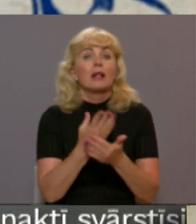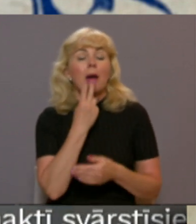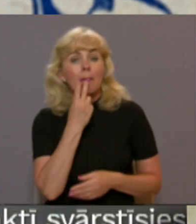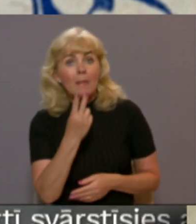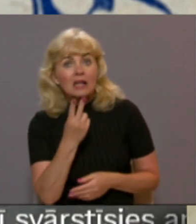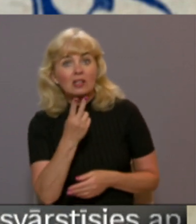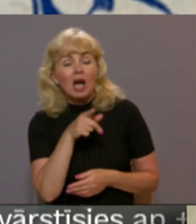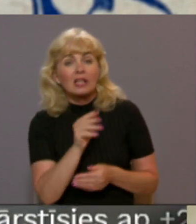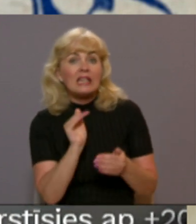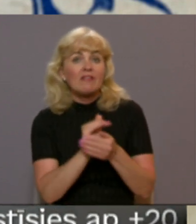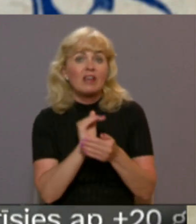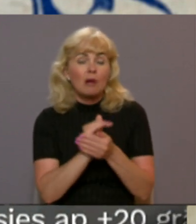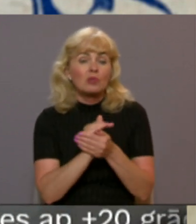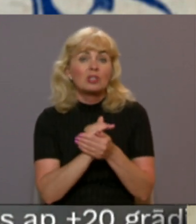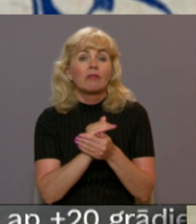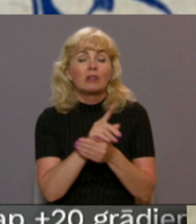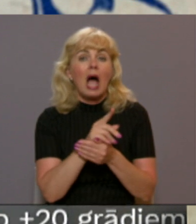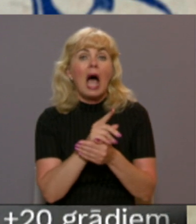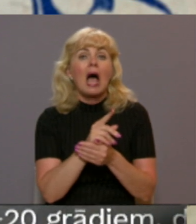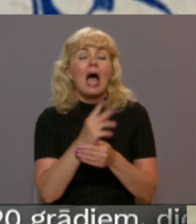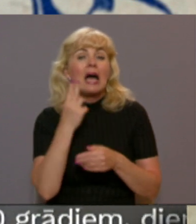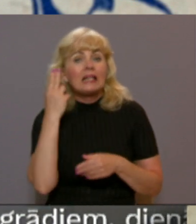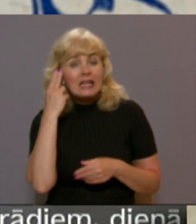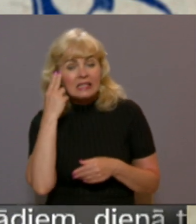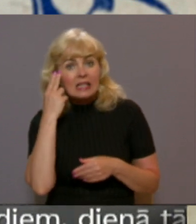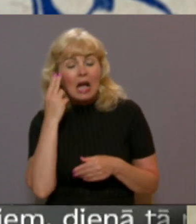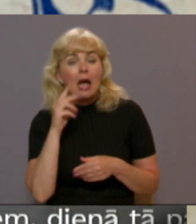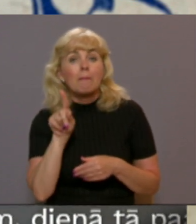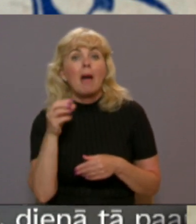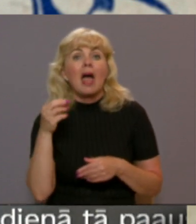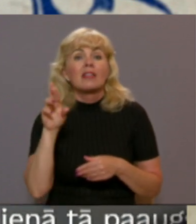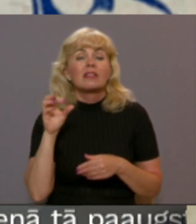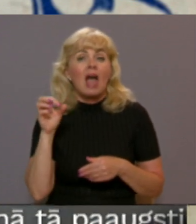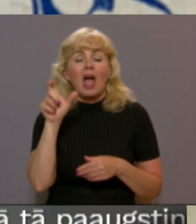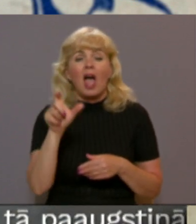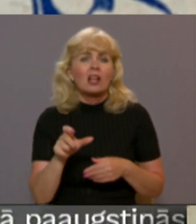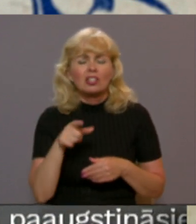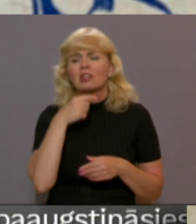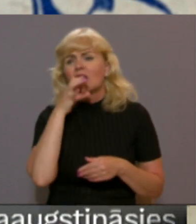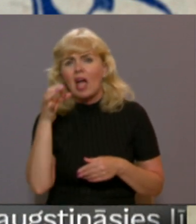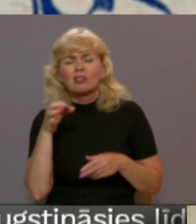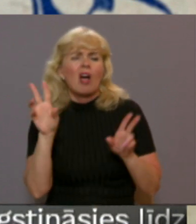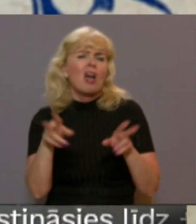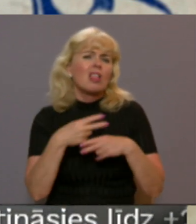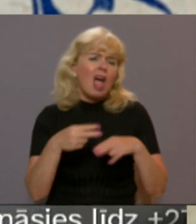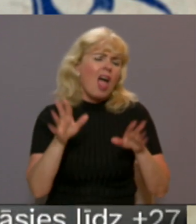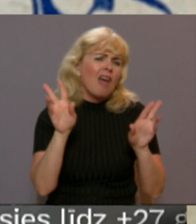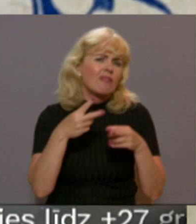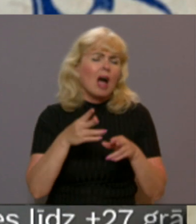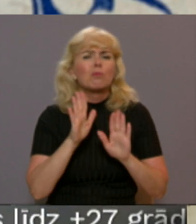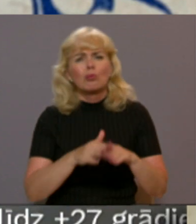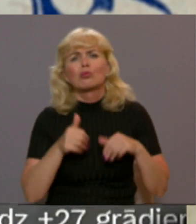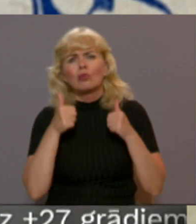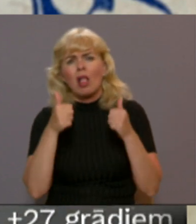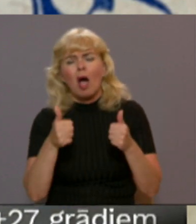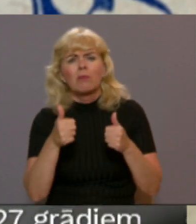pie identificēts kā viens no riskiem. Bet Pīters sacīja, ka nā, līdzis būs labi, nav jau nekādu redziņu,